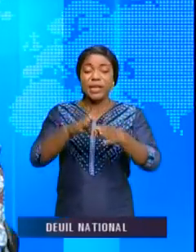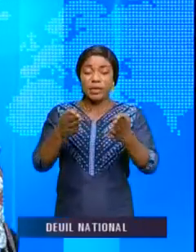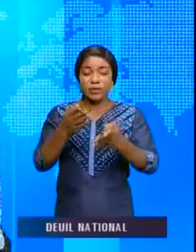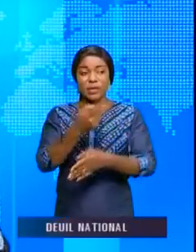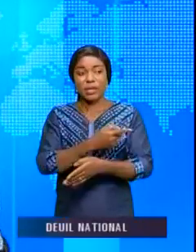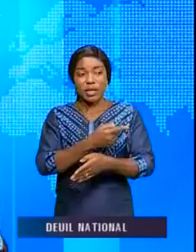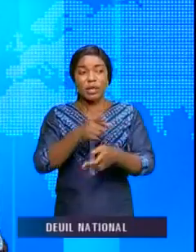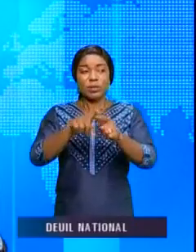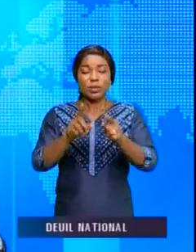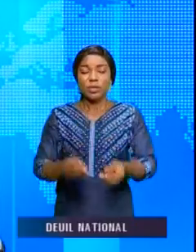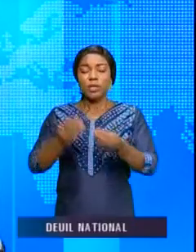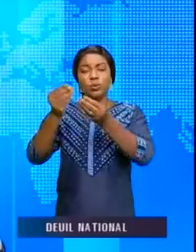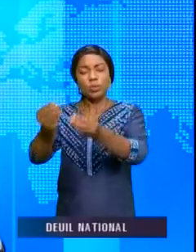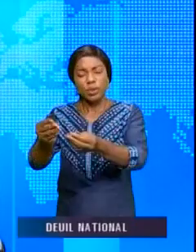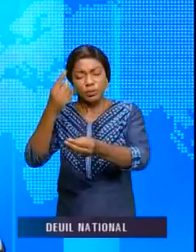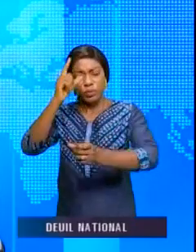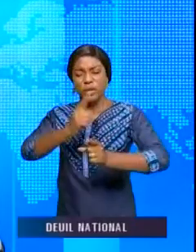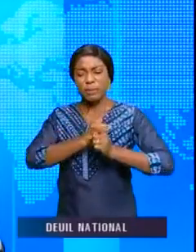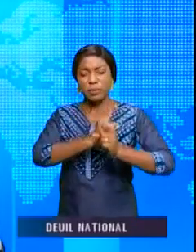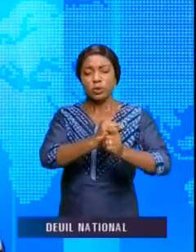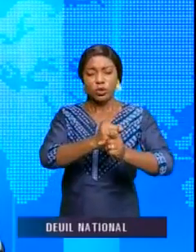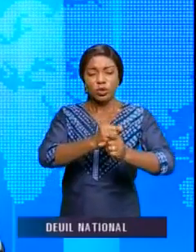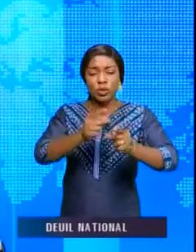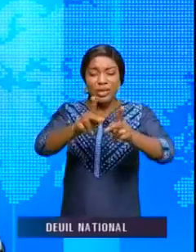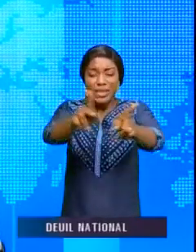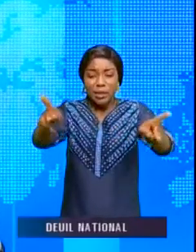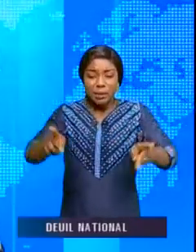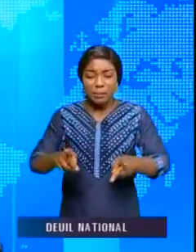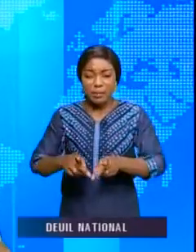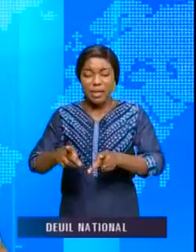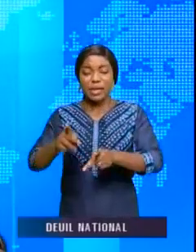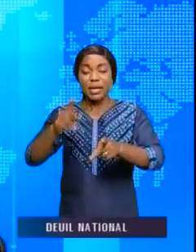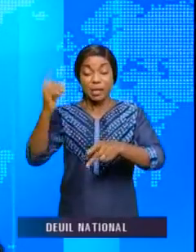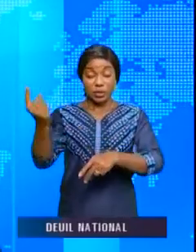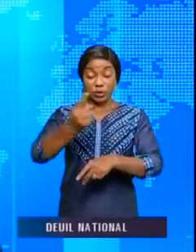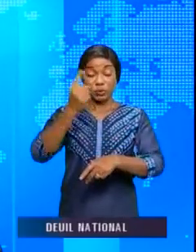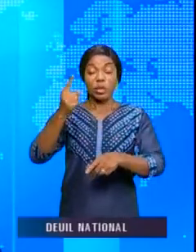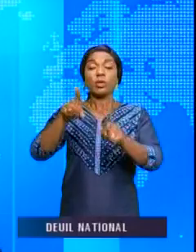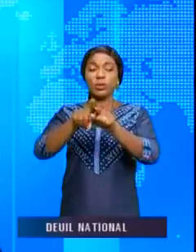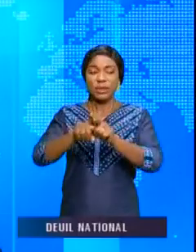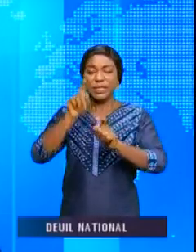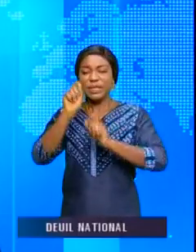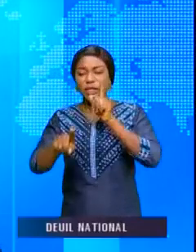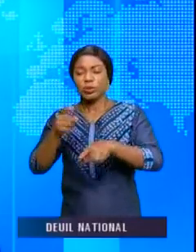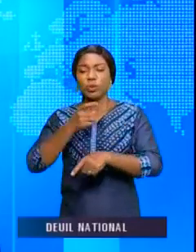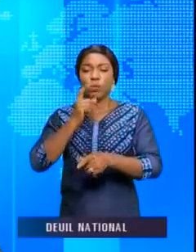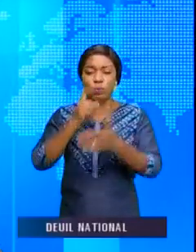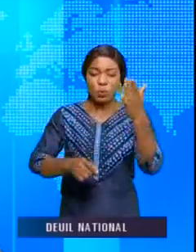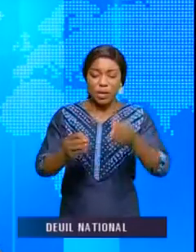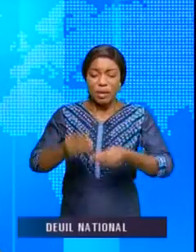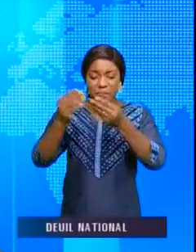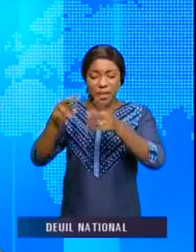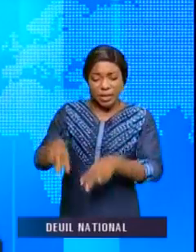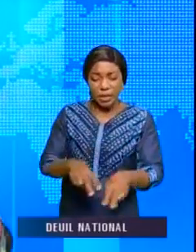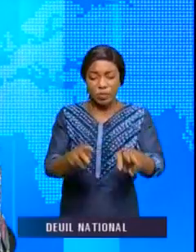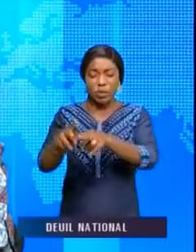commandant des corps pour la protection des parcs nationaux et réserves naturelles à parenté. Il a été question de mettre des nouvelles stratégies